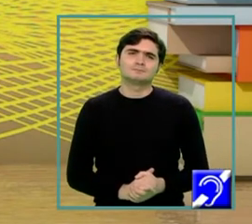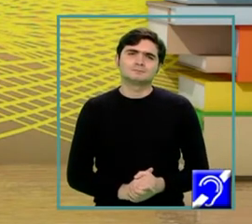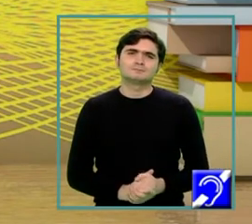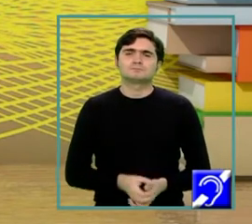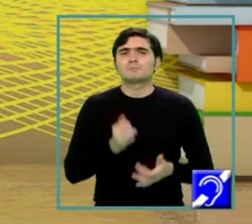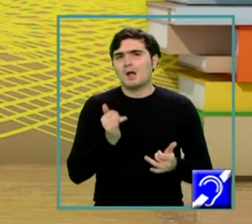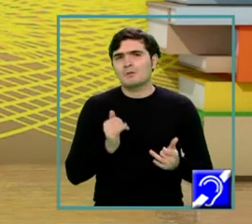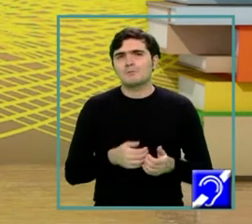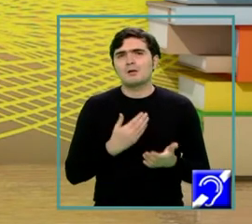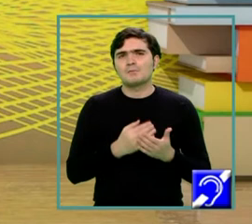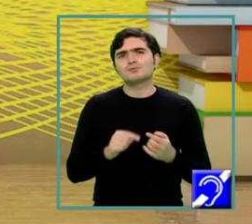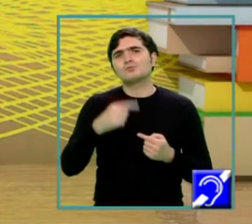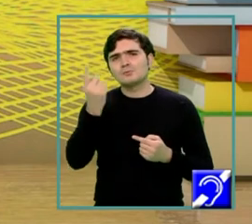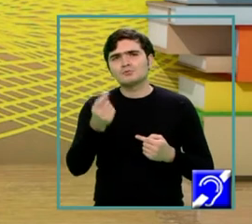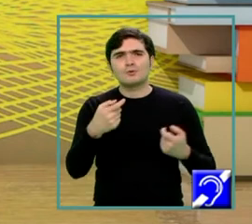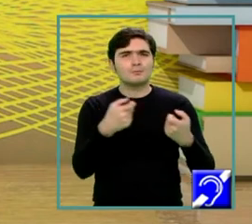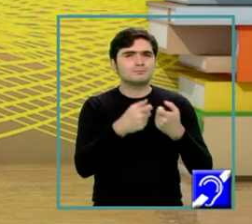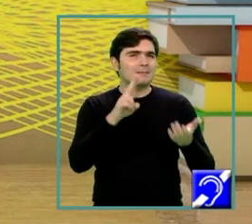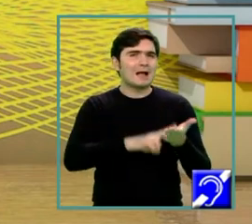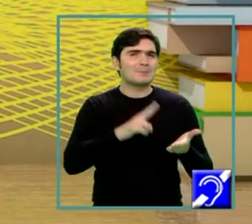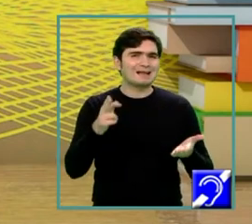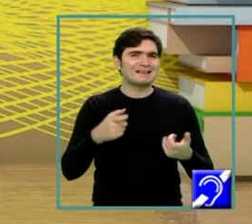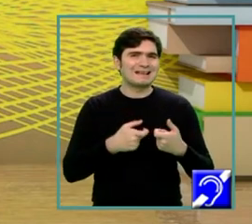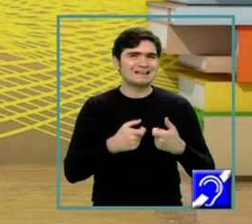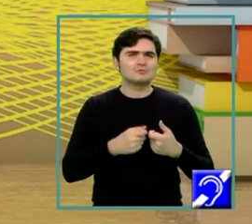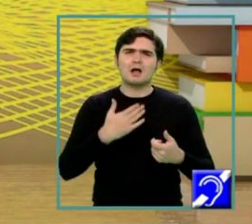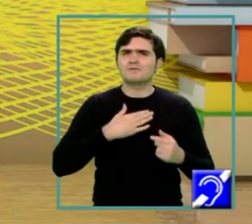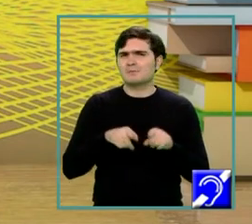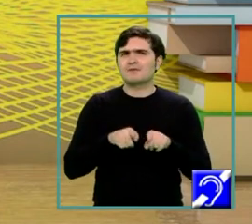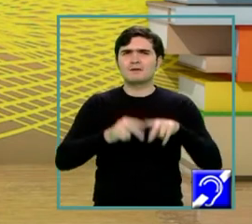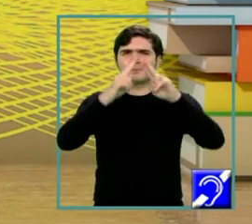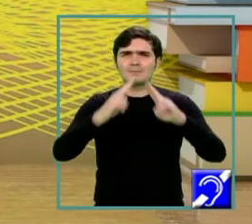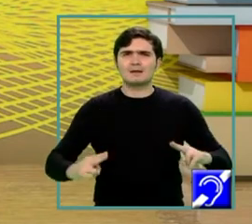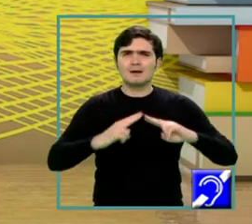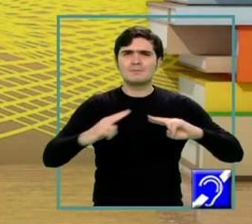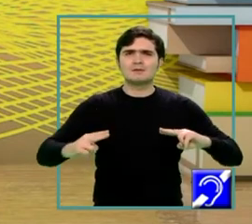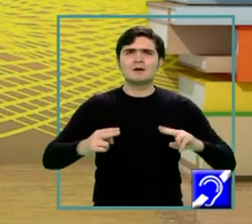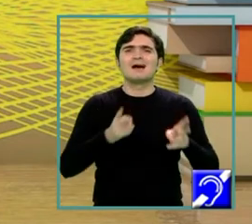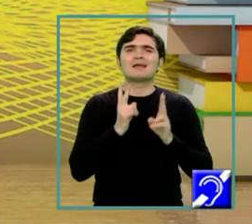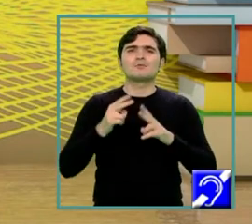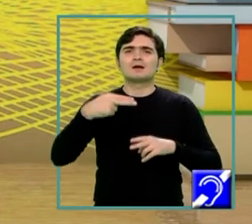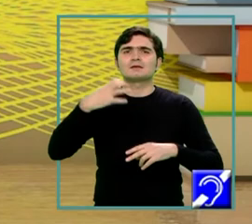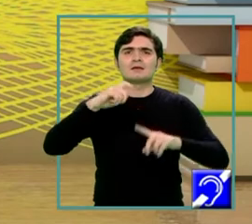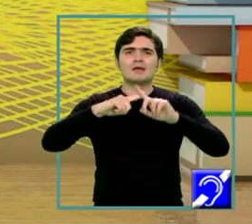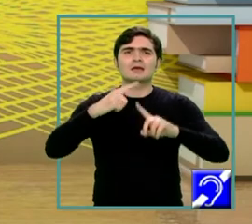Acum pentru următoare aplicație avem tot așa o piramidă hexagonal regulată în care